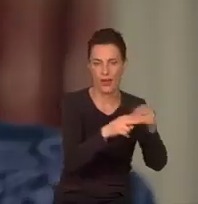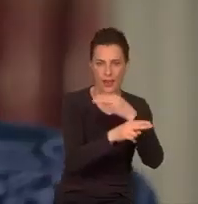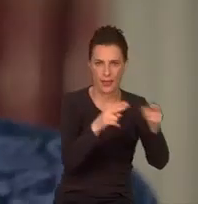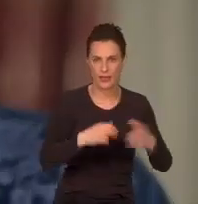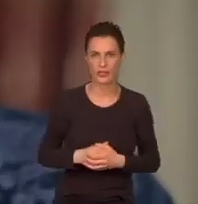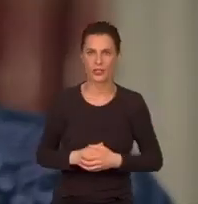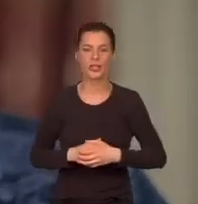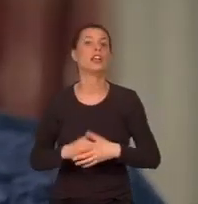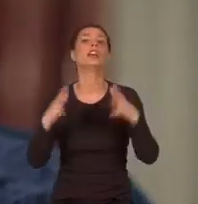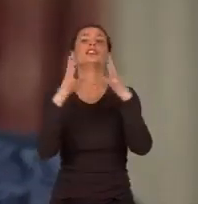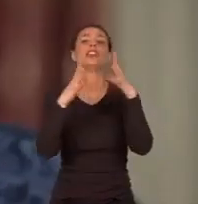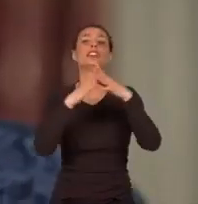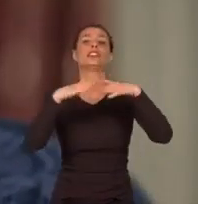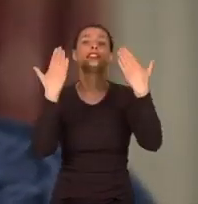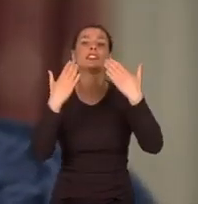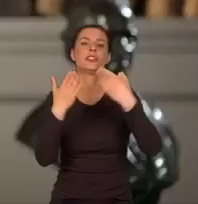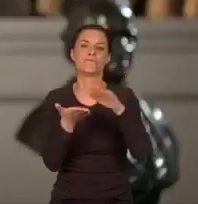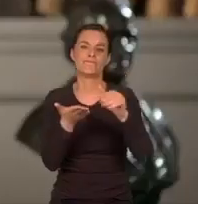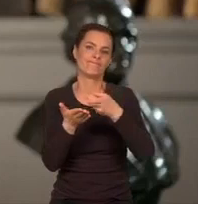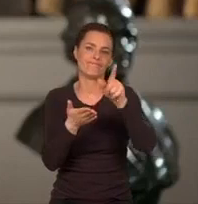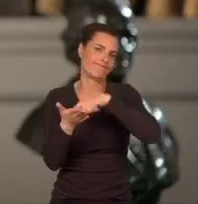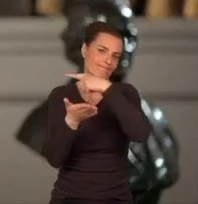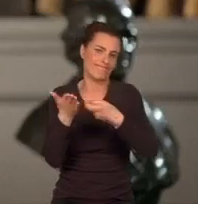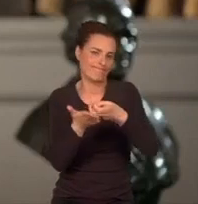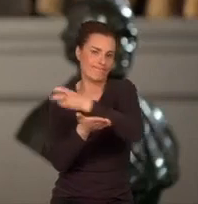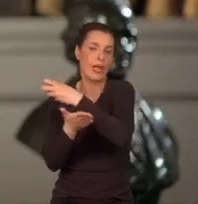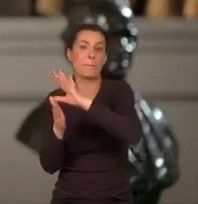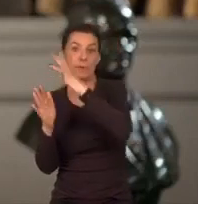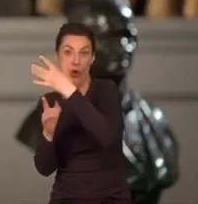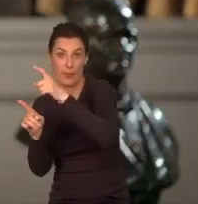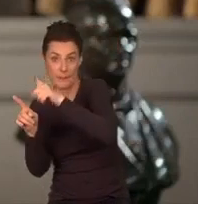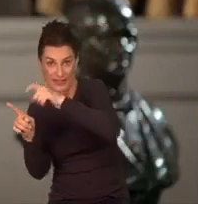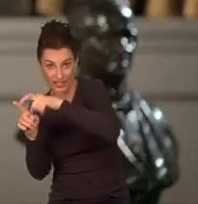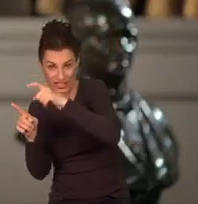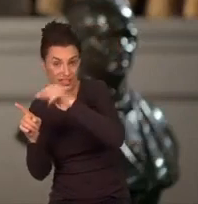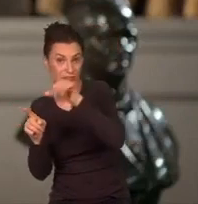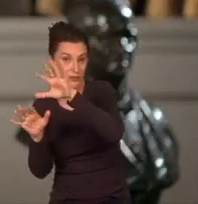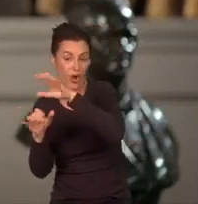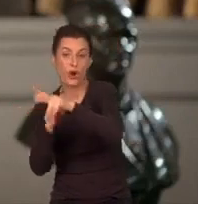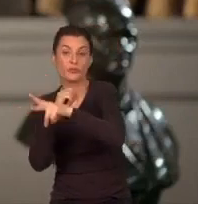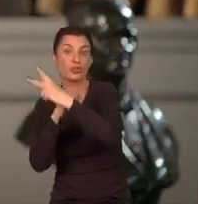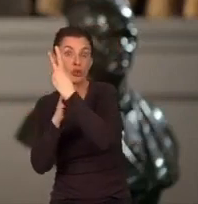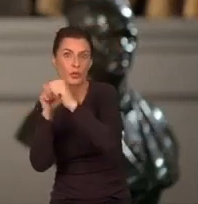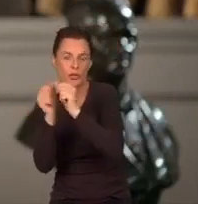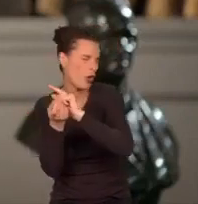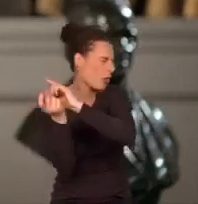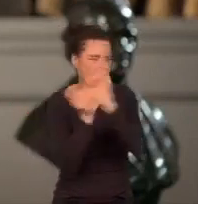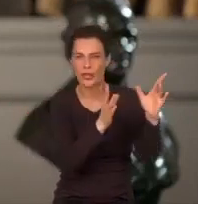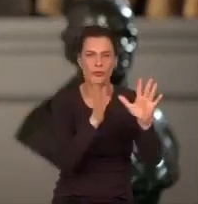Wymazali 10 dni z kalendarza. Po 5 października 1582 roku